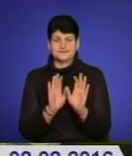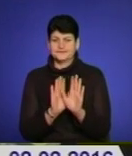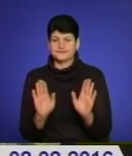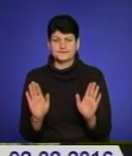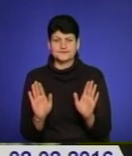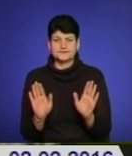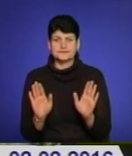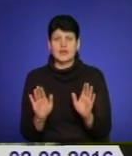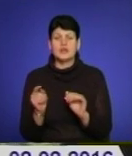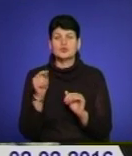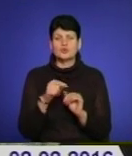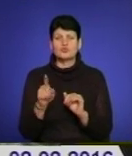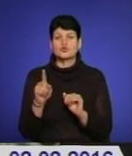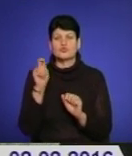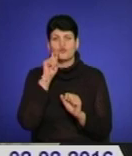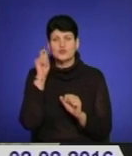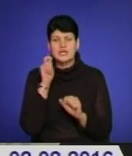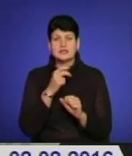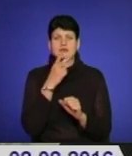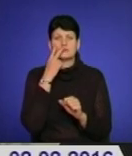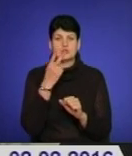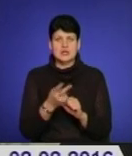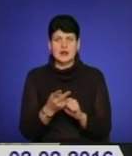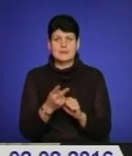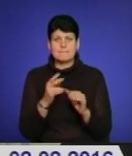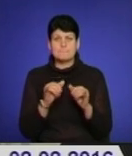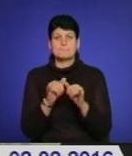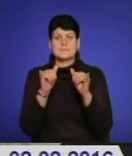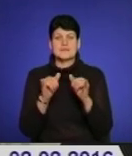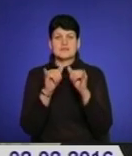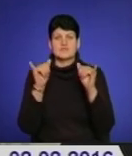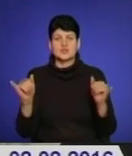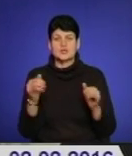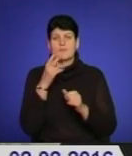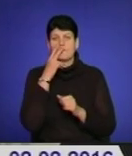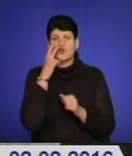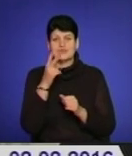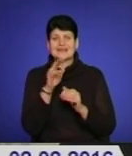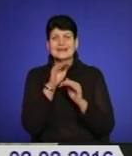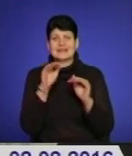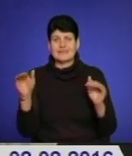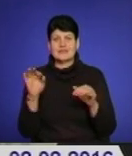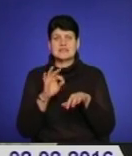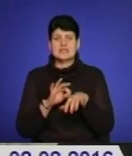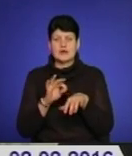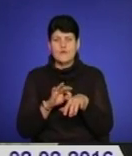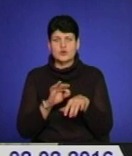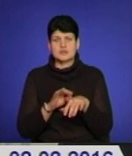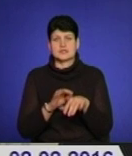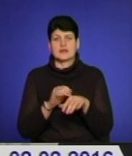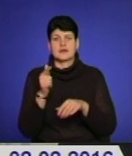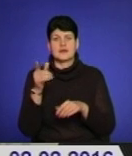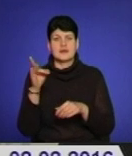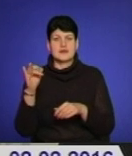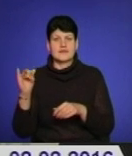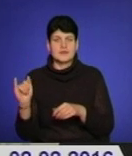в Україні спостерігається підвищення показників рівня захворюваності на гострі респіраторні вірусні